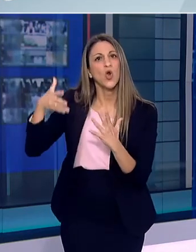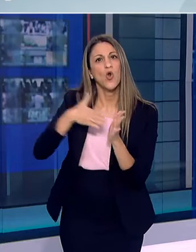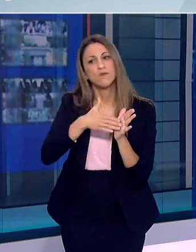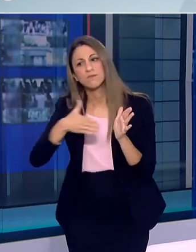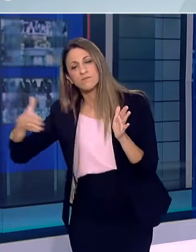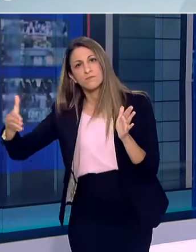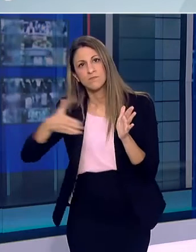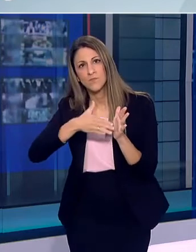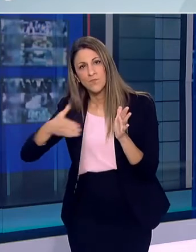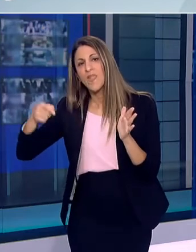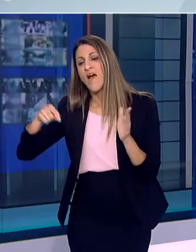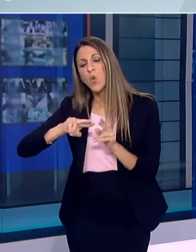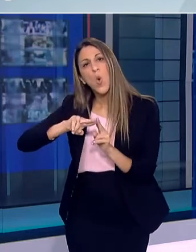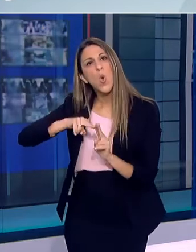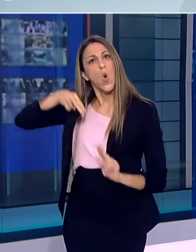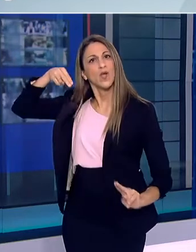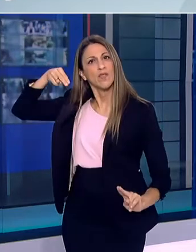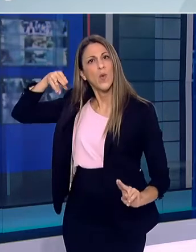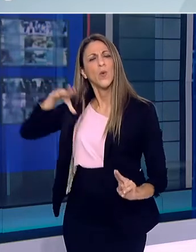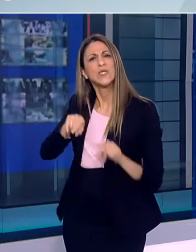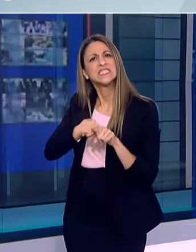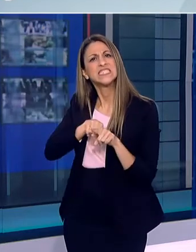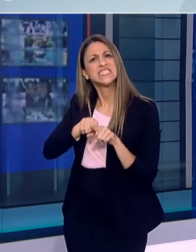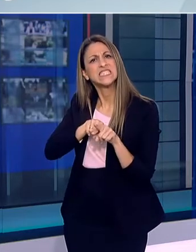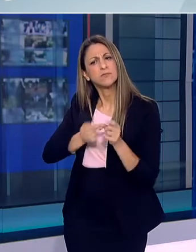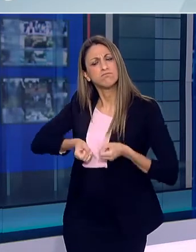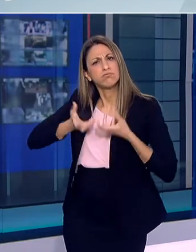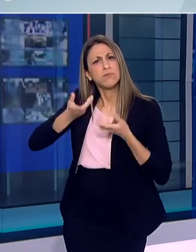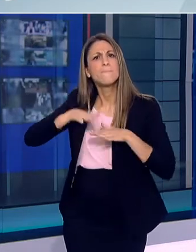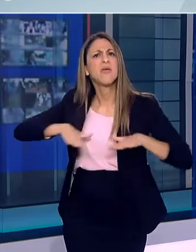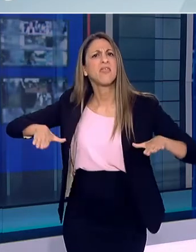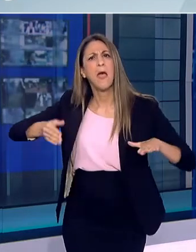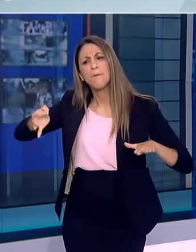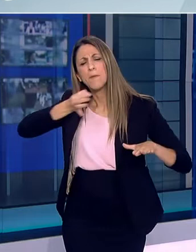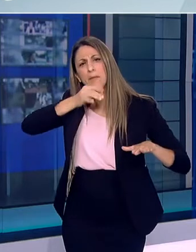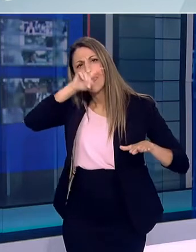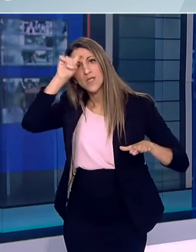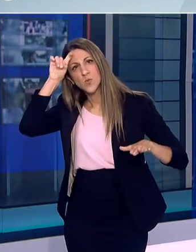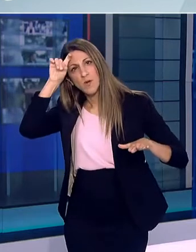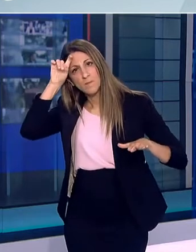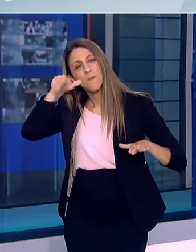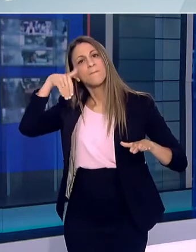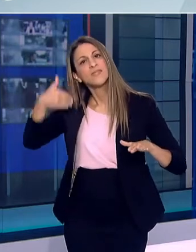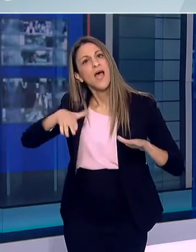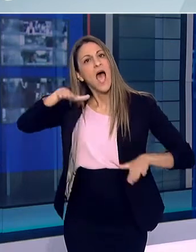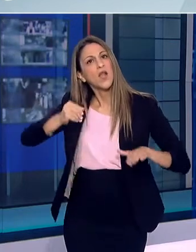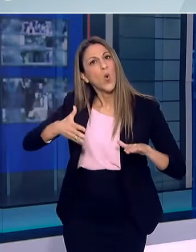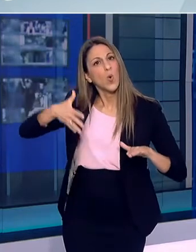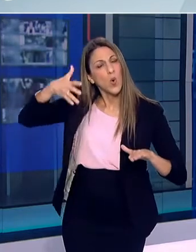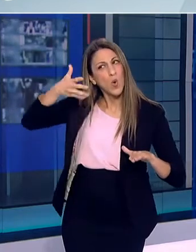η χαμηλότερη έκφραση του γονιδίου για την παραγωγή αυτού του ενζήμου ήταν στα μικρά παιδιά και προοδευτικά αύξησανε με την ηλικία.